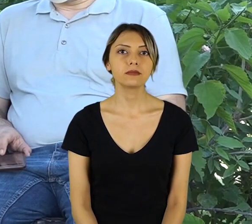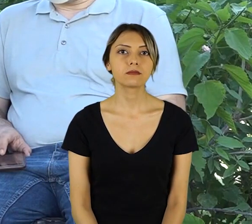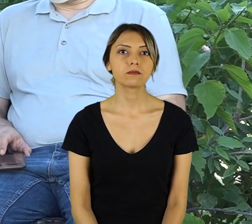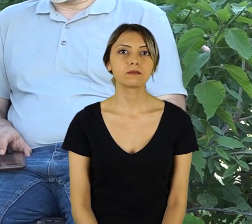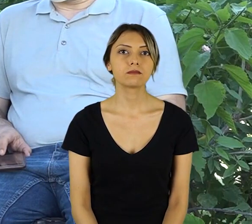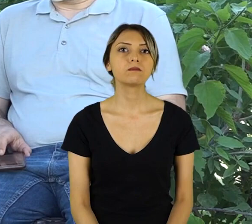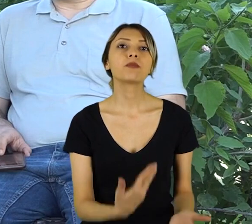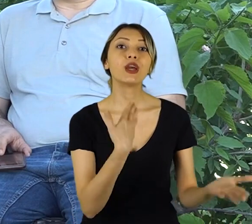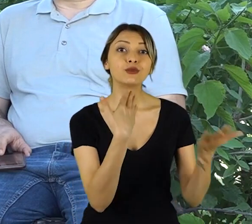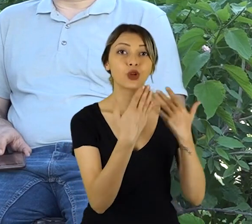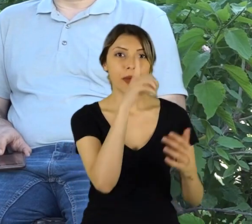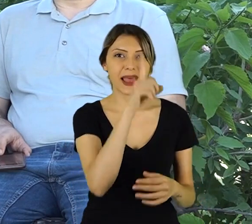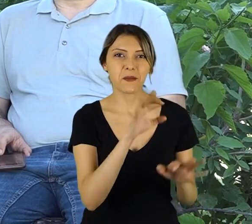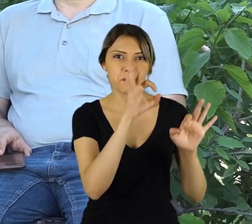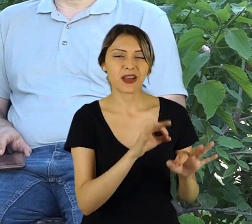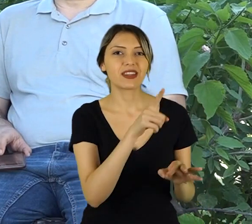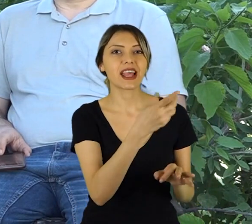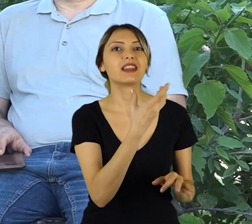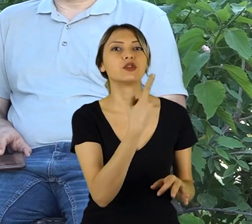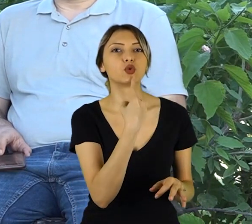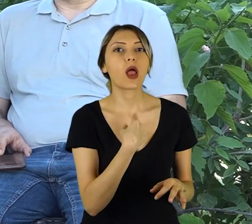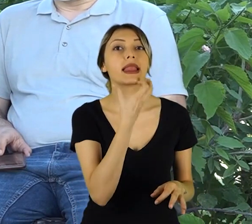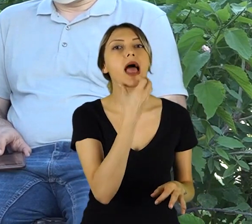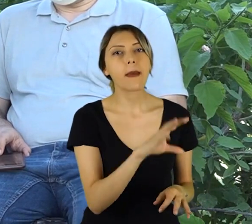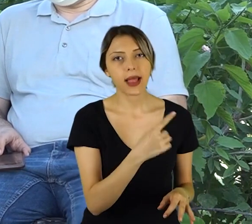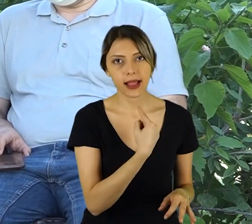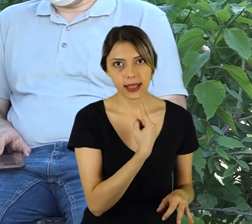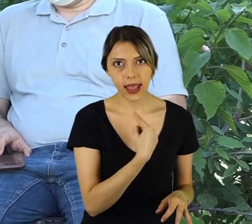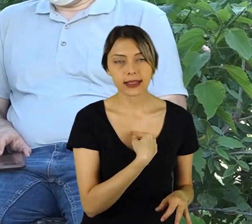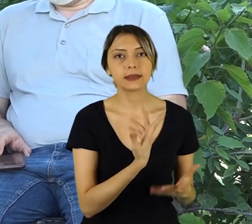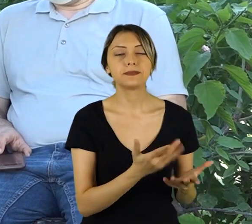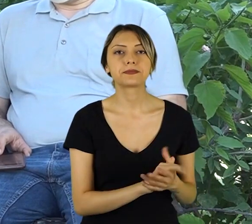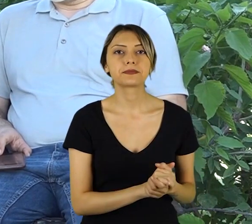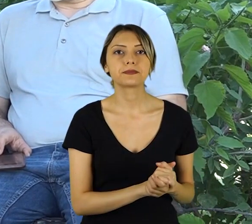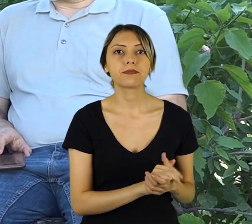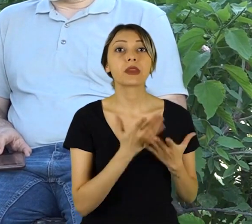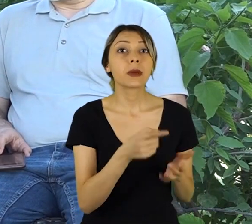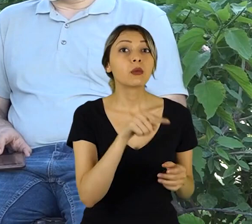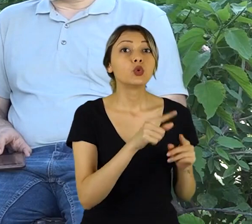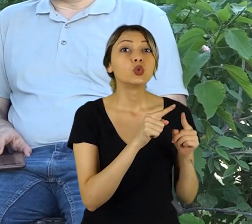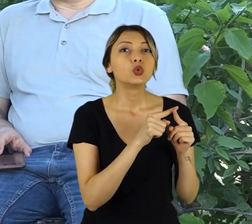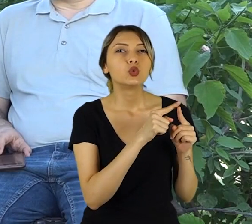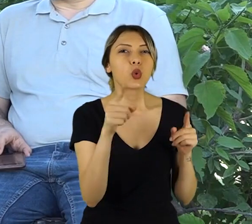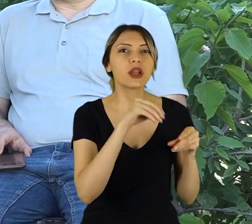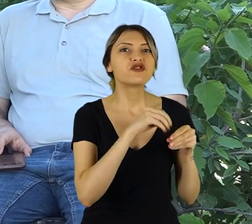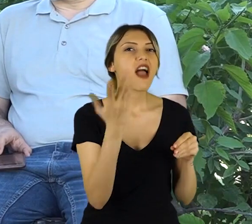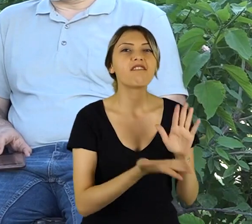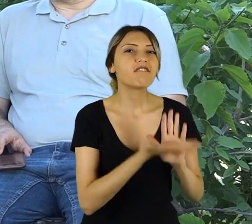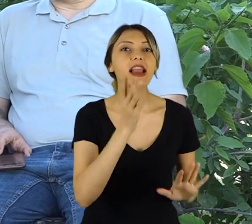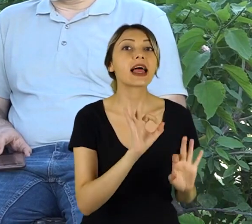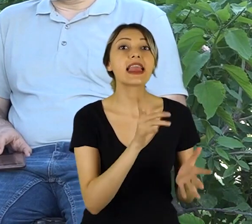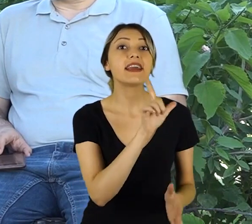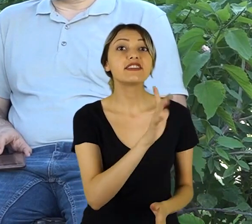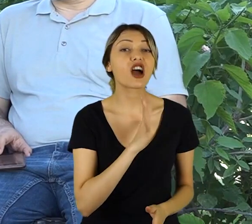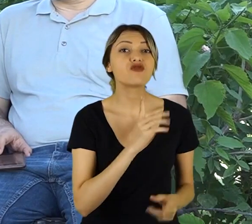Konuşmamızın başında kendinizi tanıtırken emekli olduğunuzu söylediniz. Peki bu süreçte en çok neye ihtiyaç duydunuz?